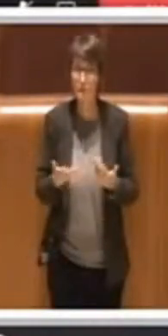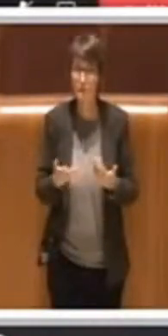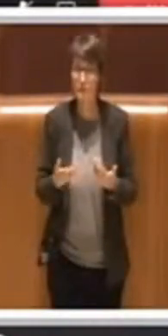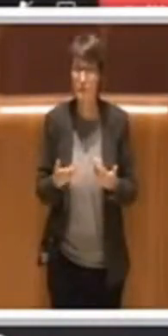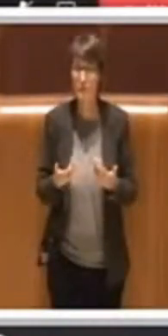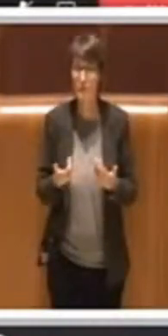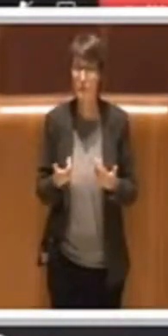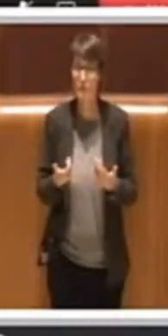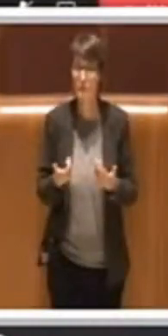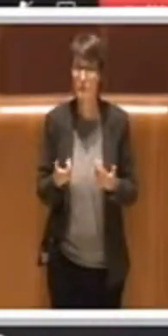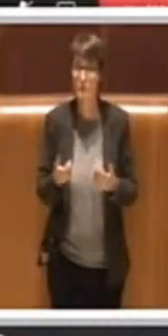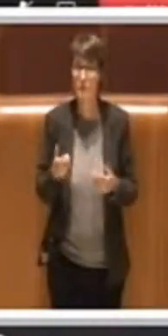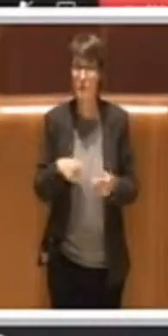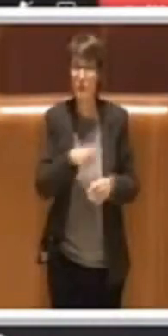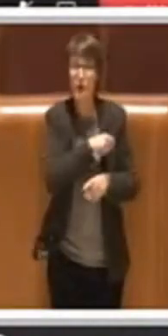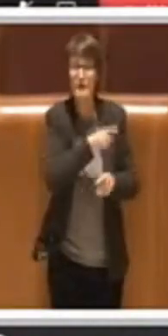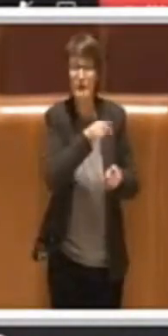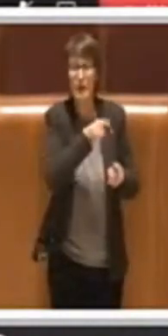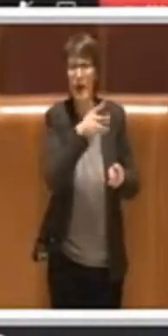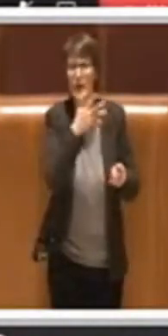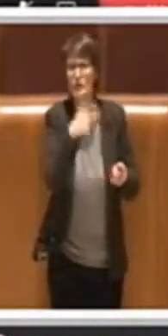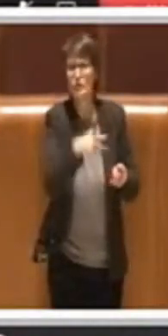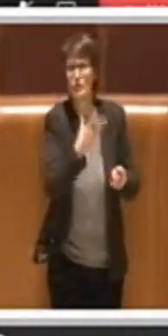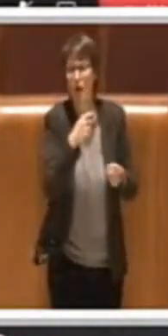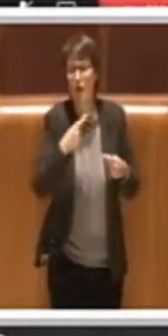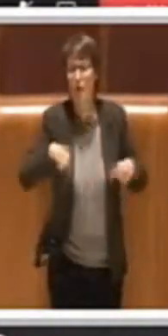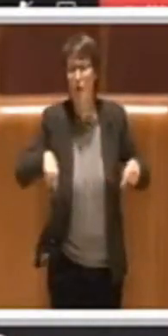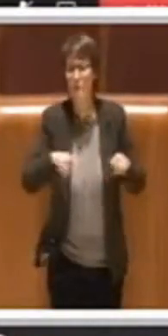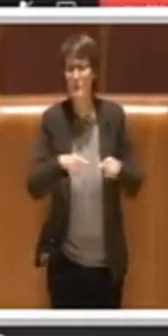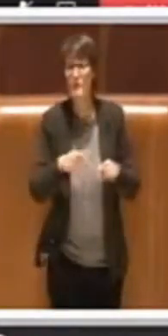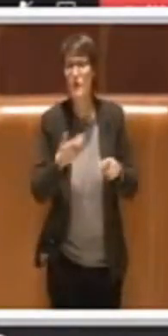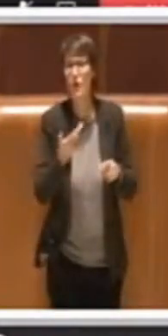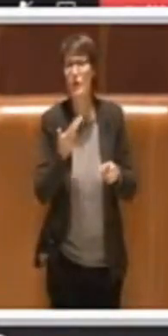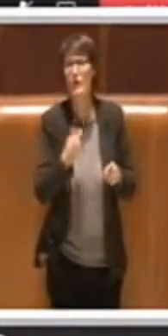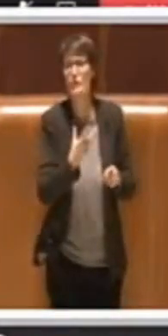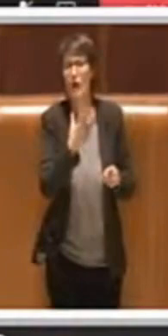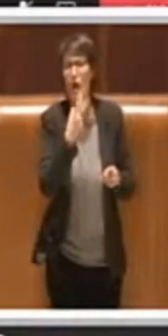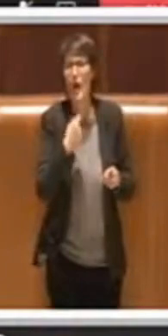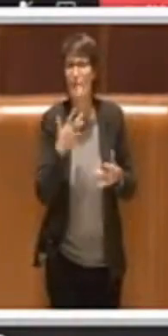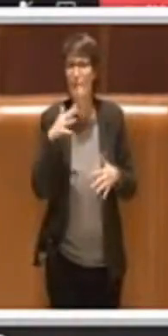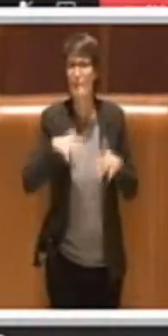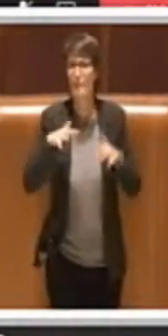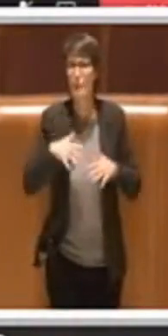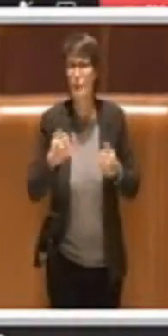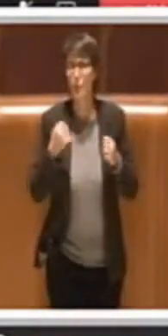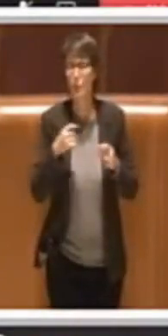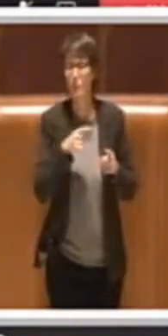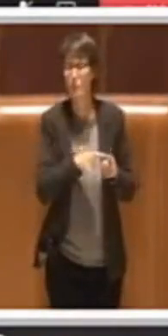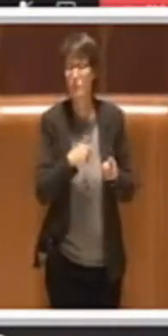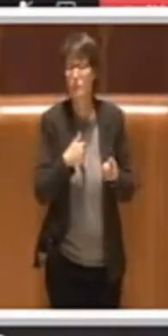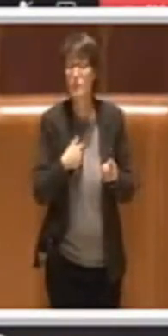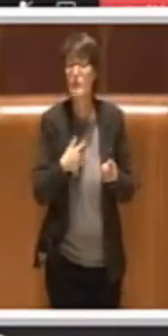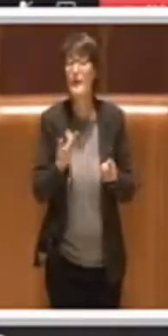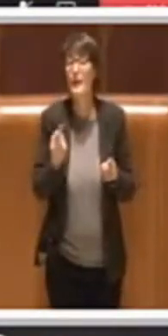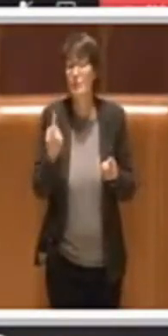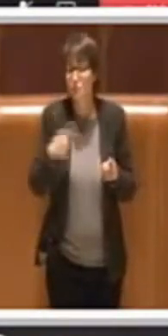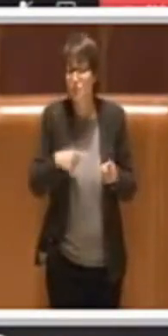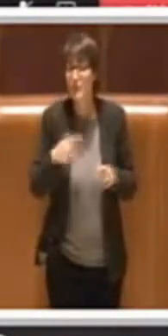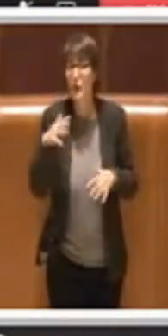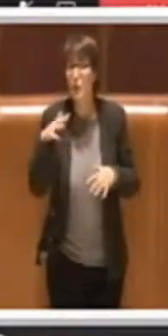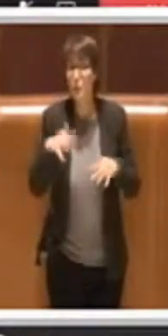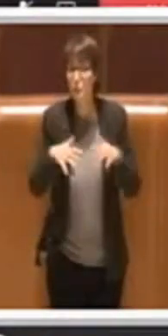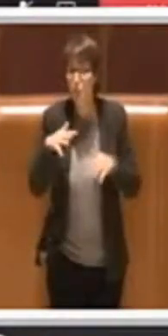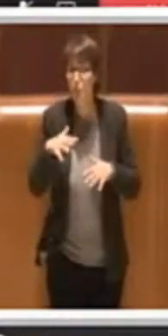commissione le loro perplessità ed è appunto per questo che noi